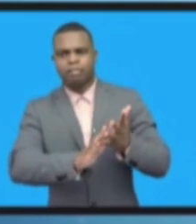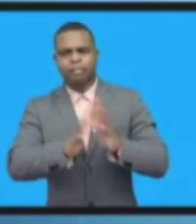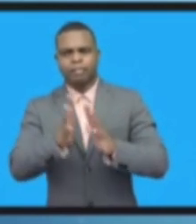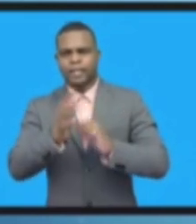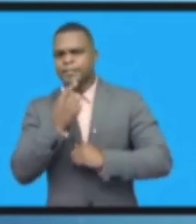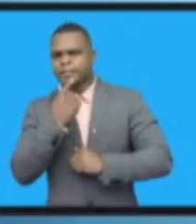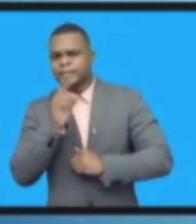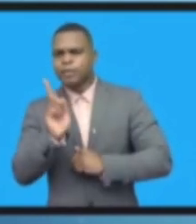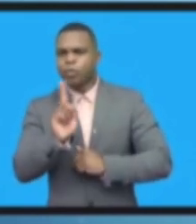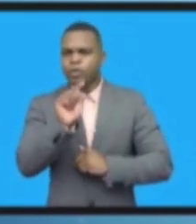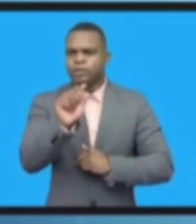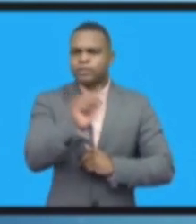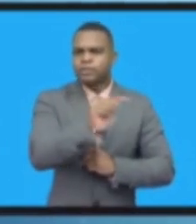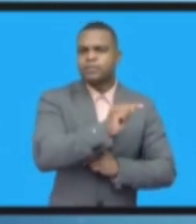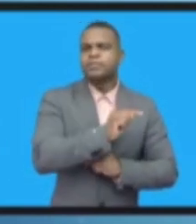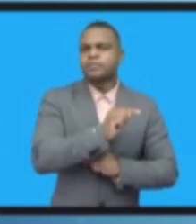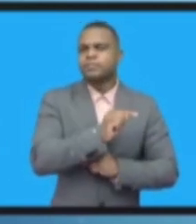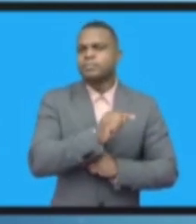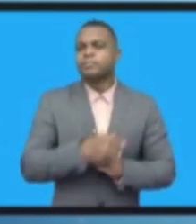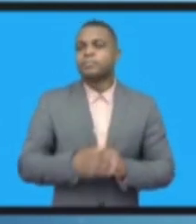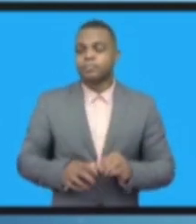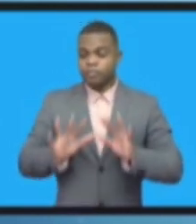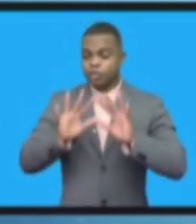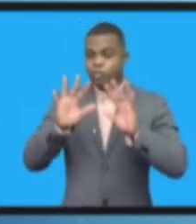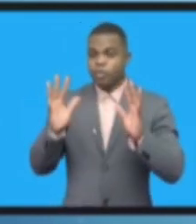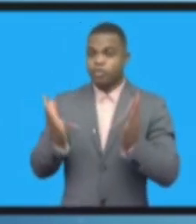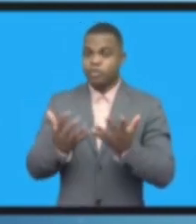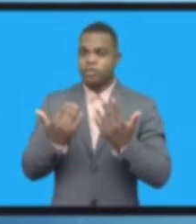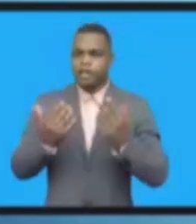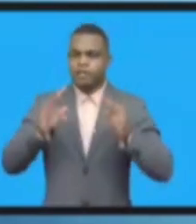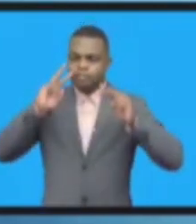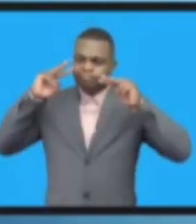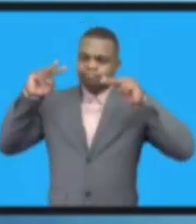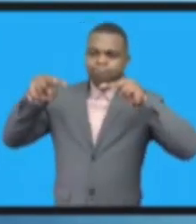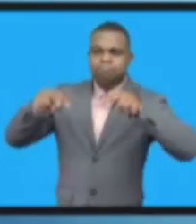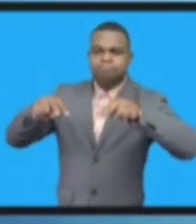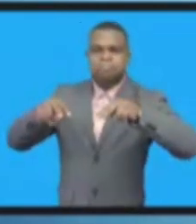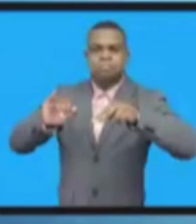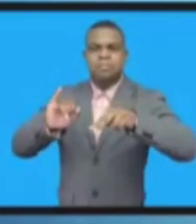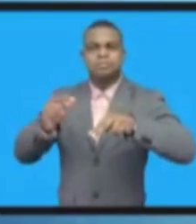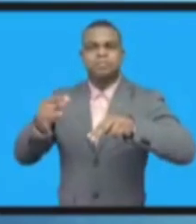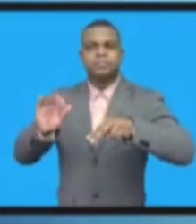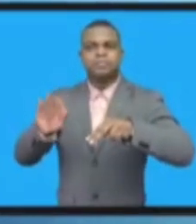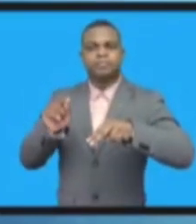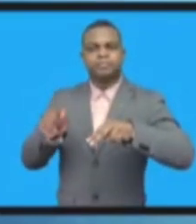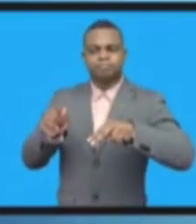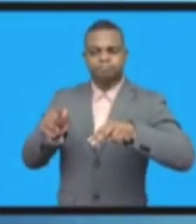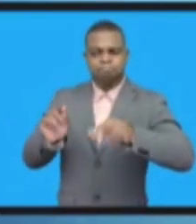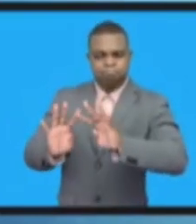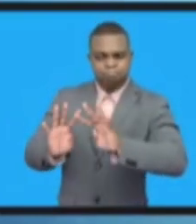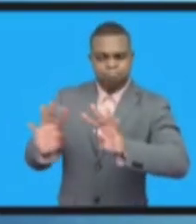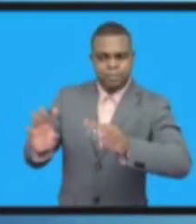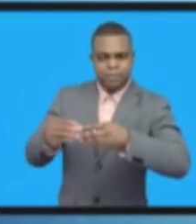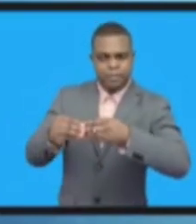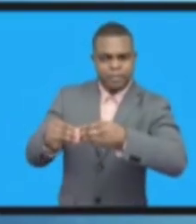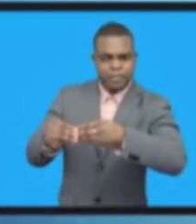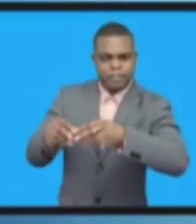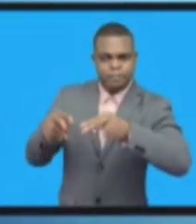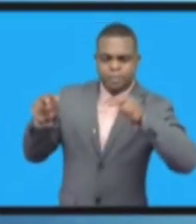интернетом, за руководством, за тем, чтобы участники этого форума